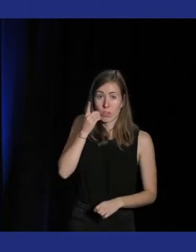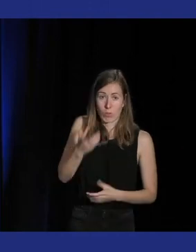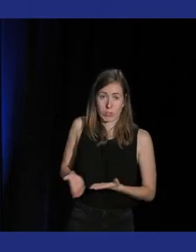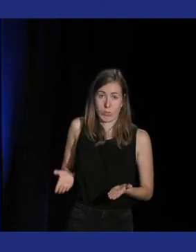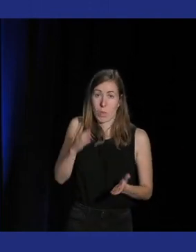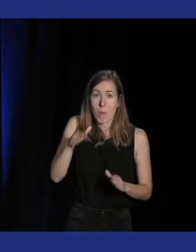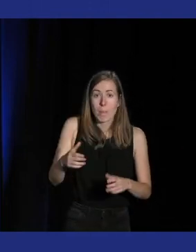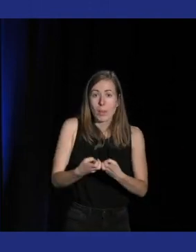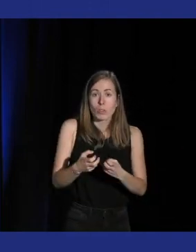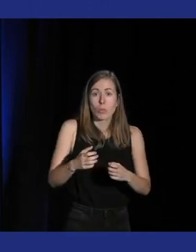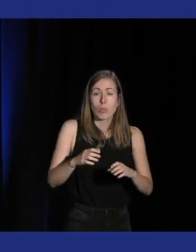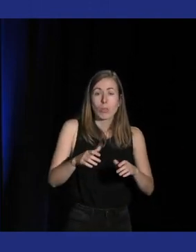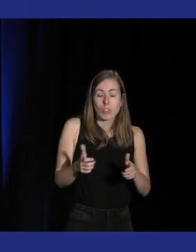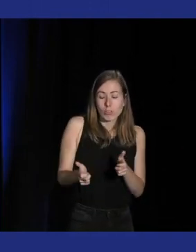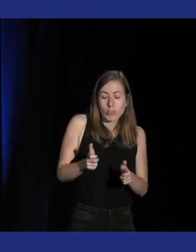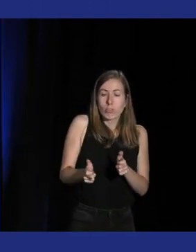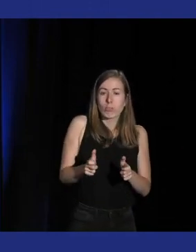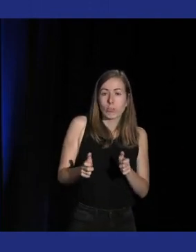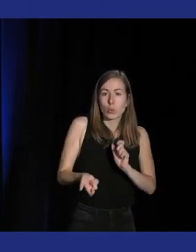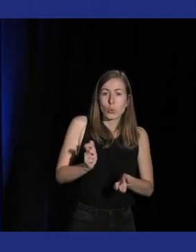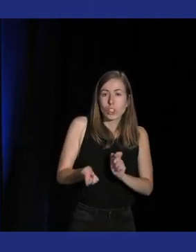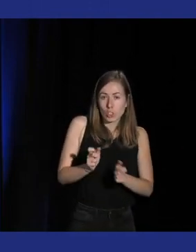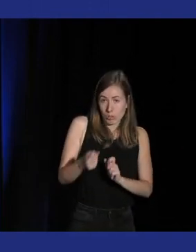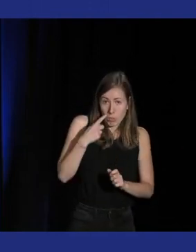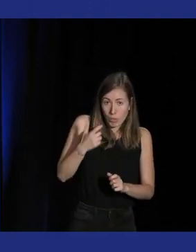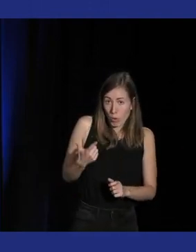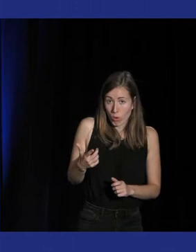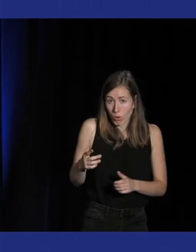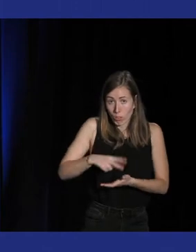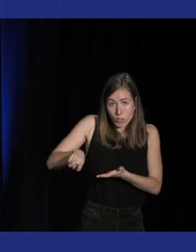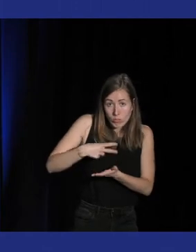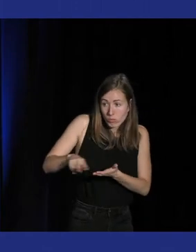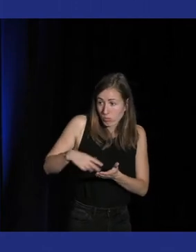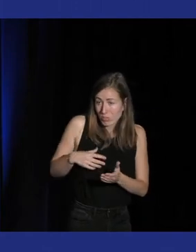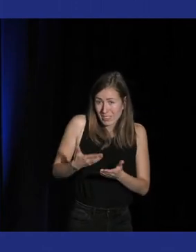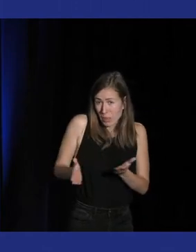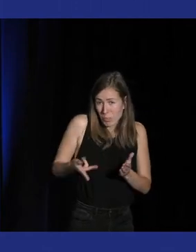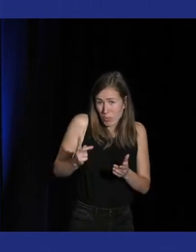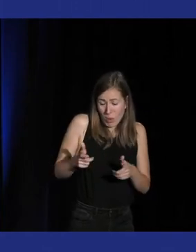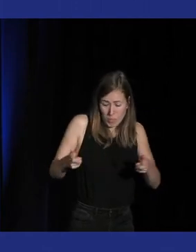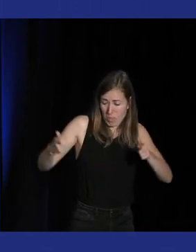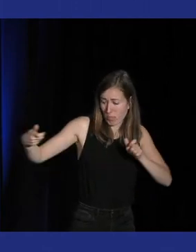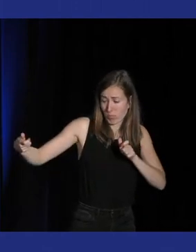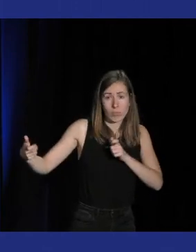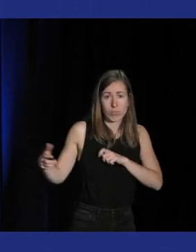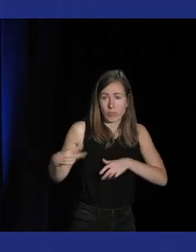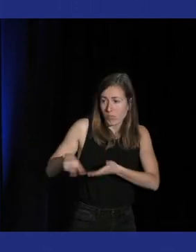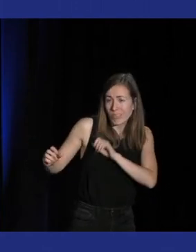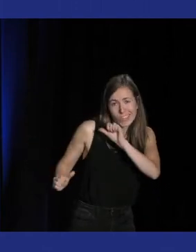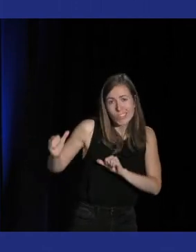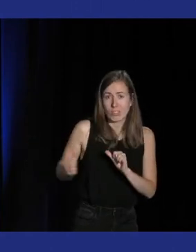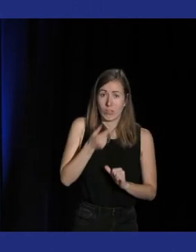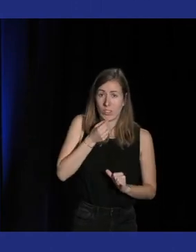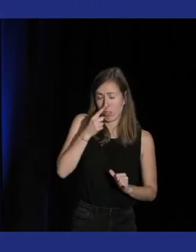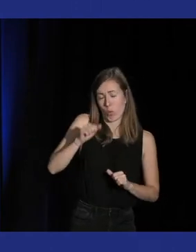jouer à Judge Dance on a deux Joy-Con on peut jouer à deux personnes très facilement l'accessibilité est beaucoup plus mise en avant maintenant par l'évolution